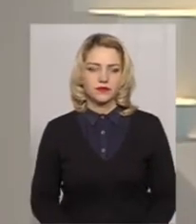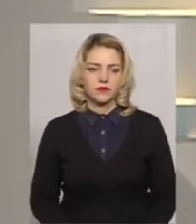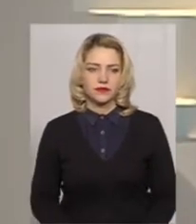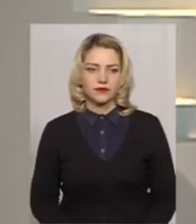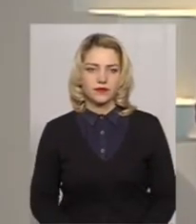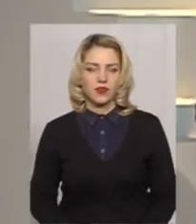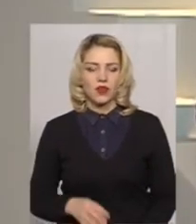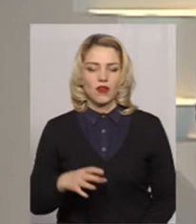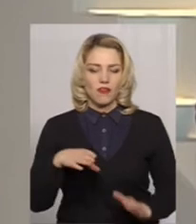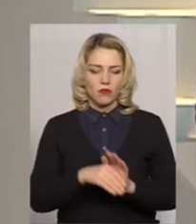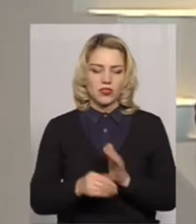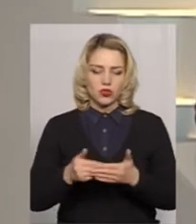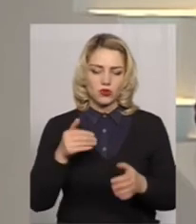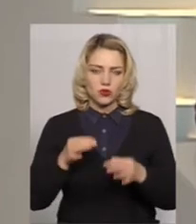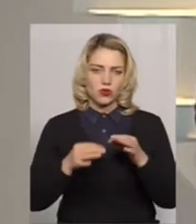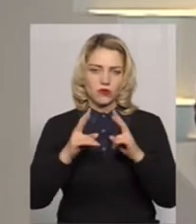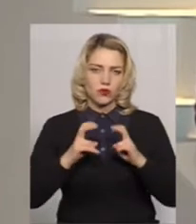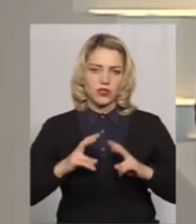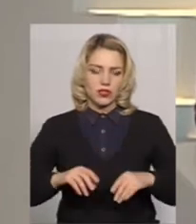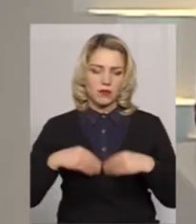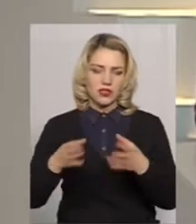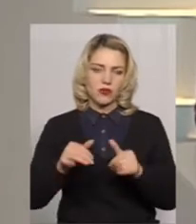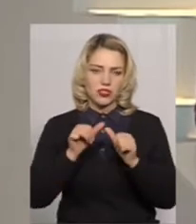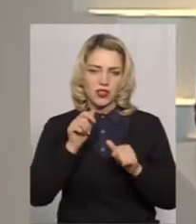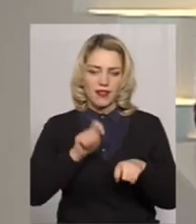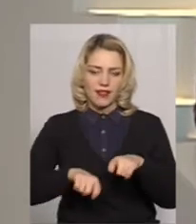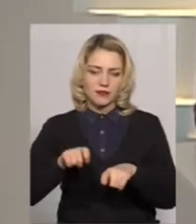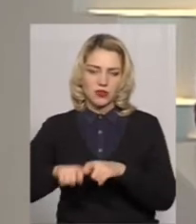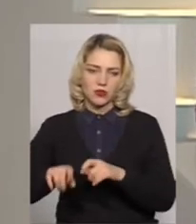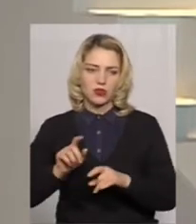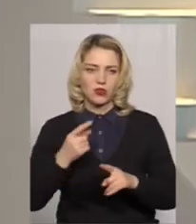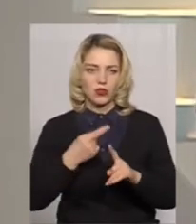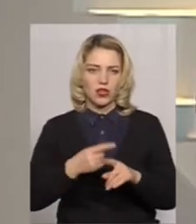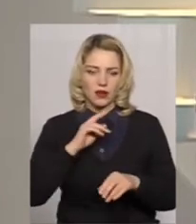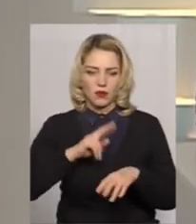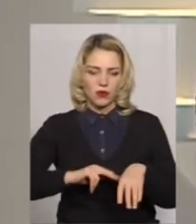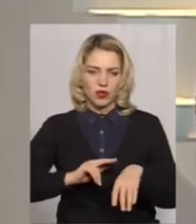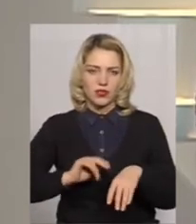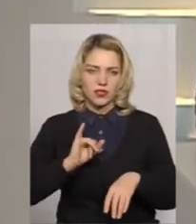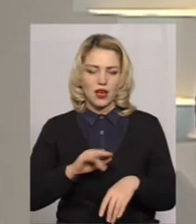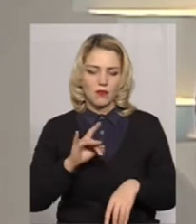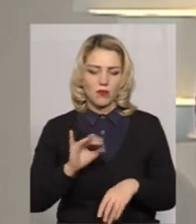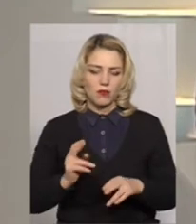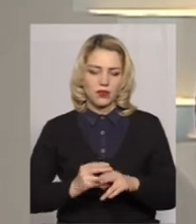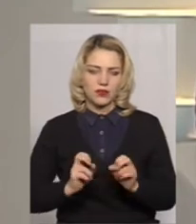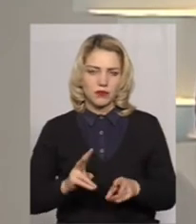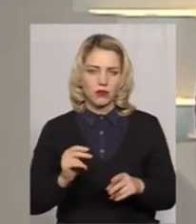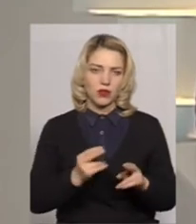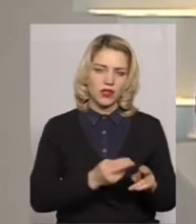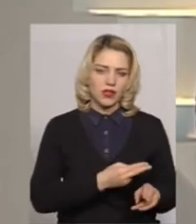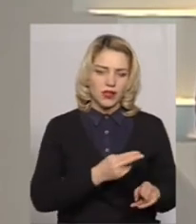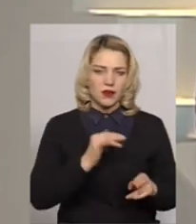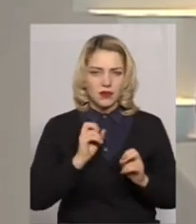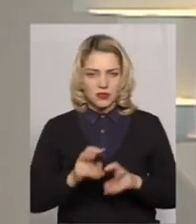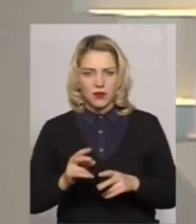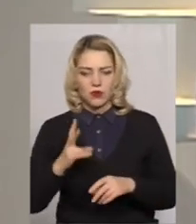У межах досудового розслідування призначено експертизи, додала Людмила Берестовська. Про безпеку та небезпеку